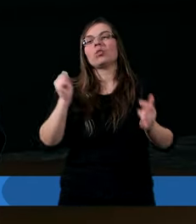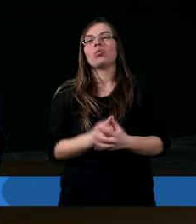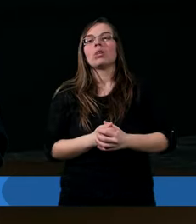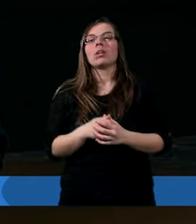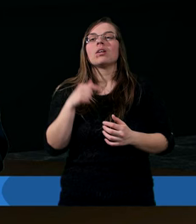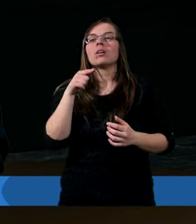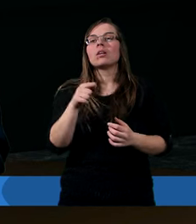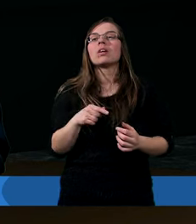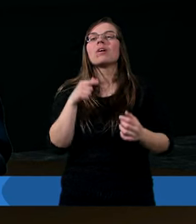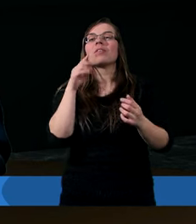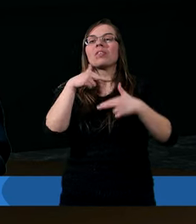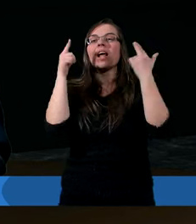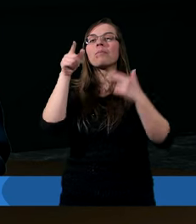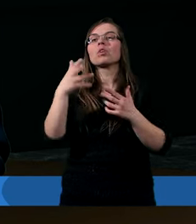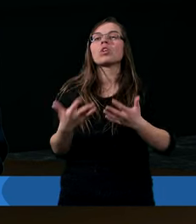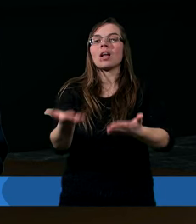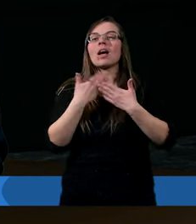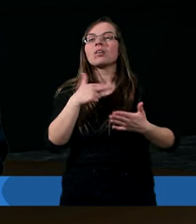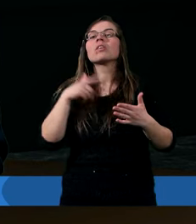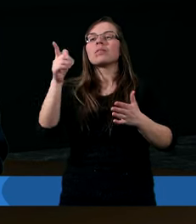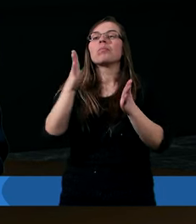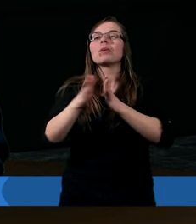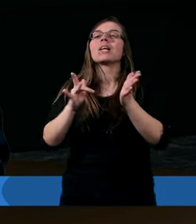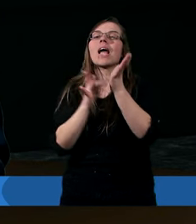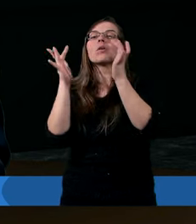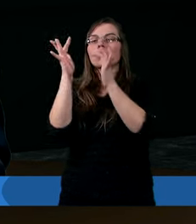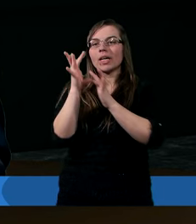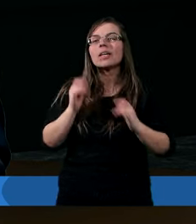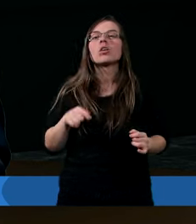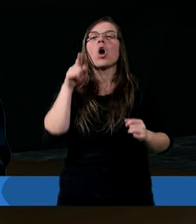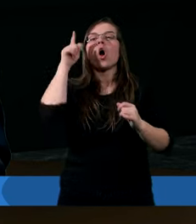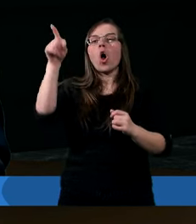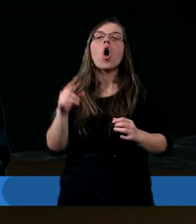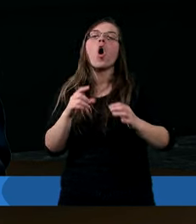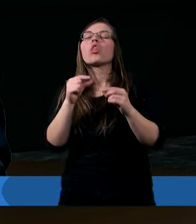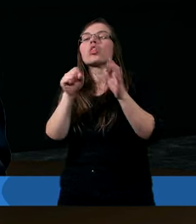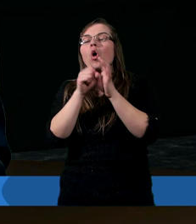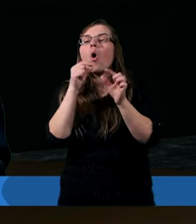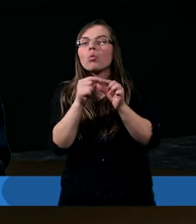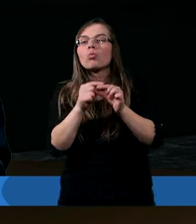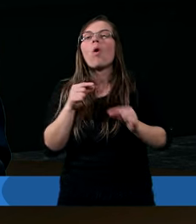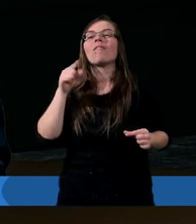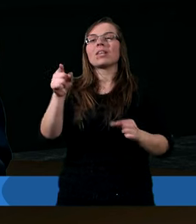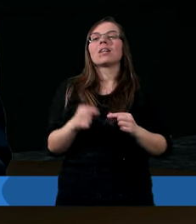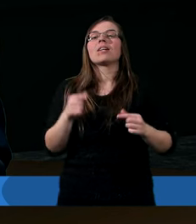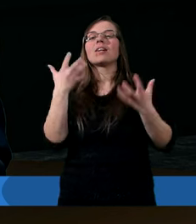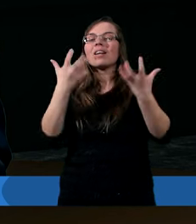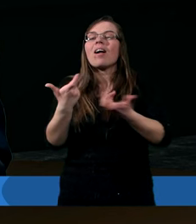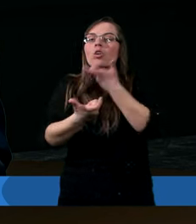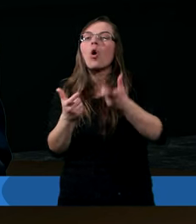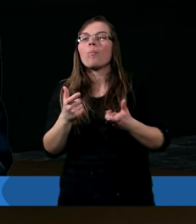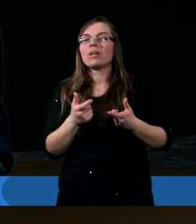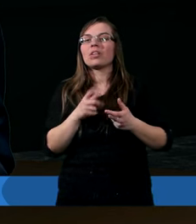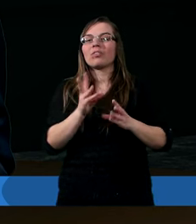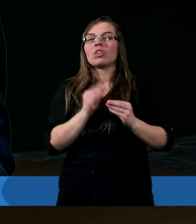Ta sprawiedliwość w niebie zapewnia nam Jezus Chrystus. On dosłownie składa za nas krew.